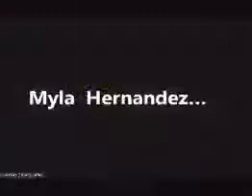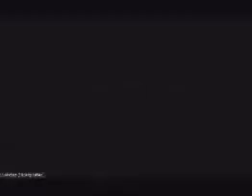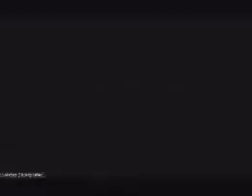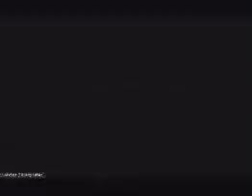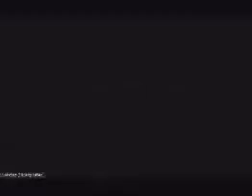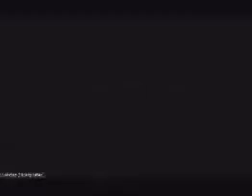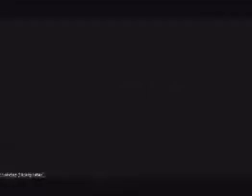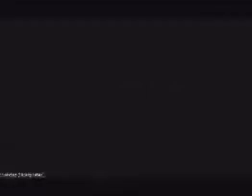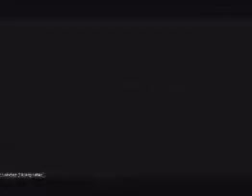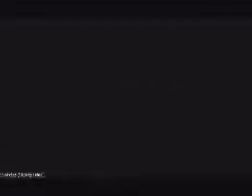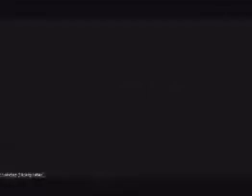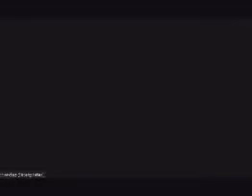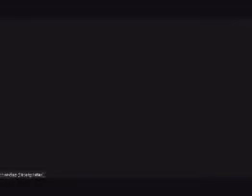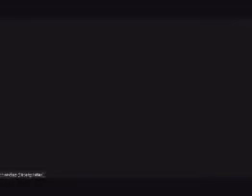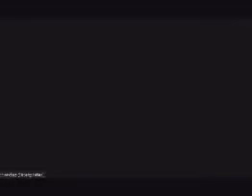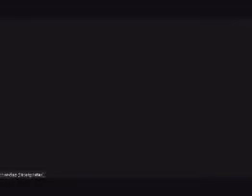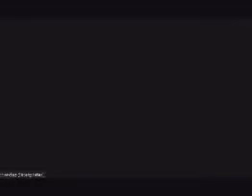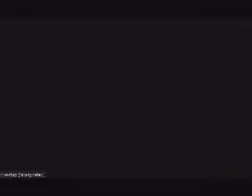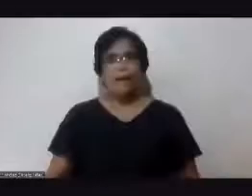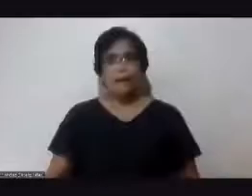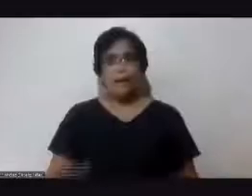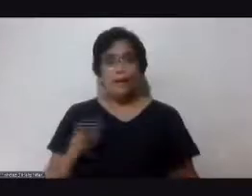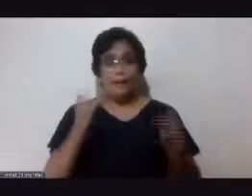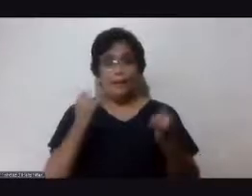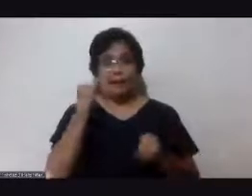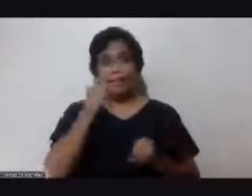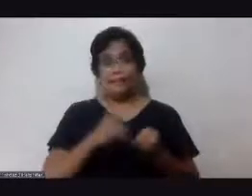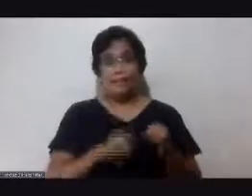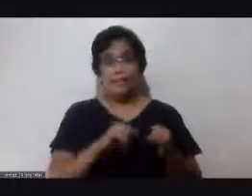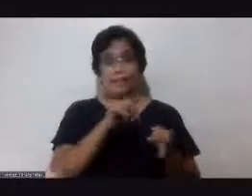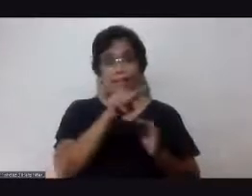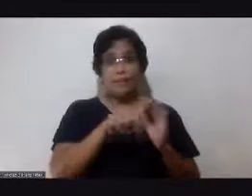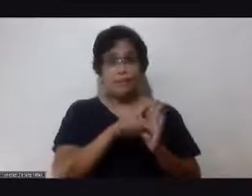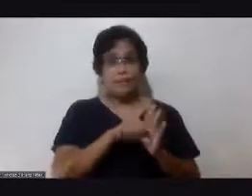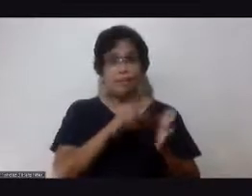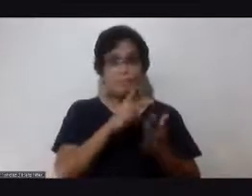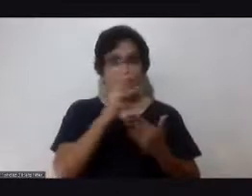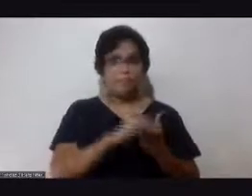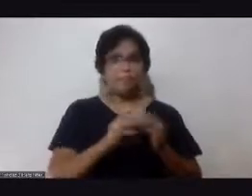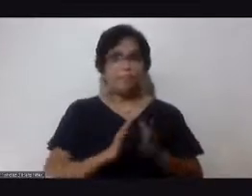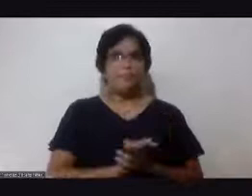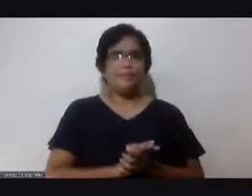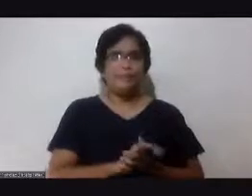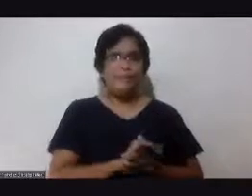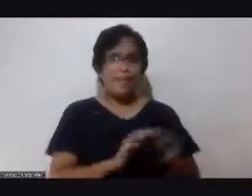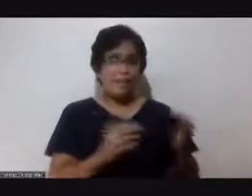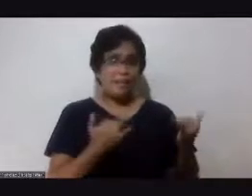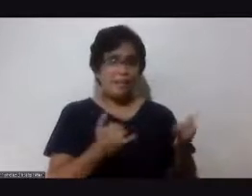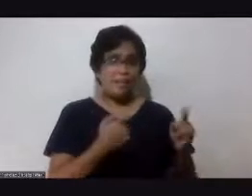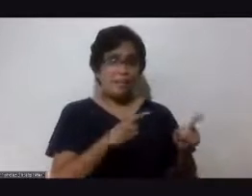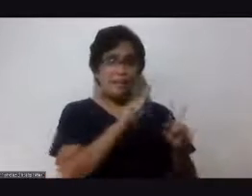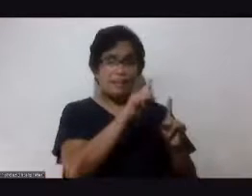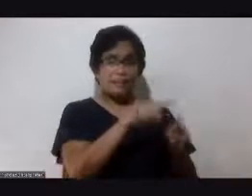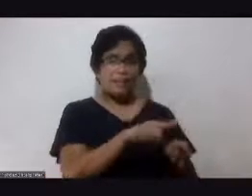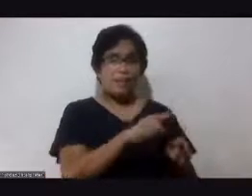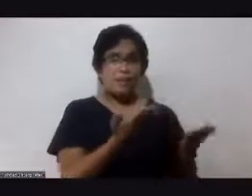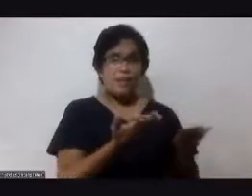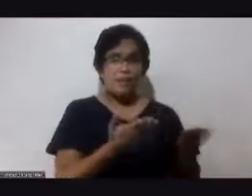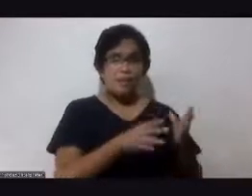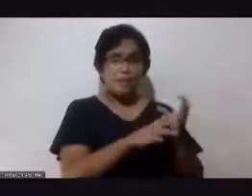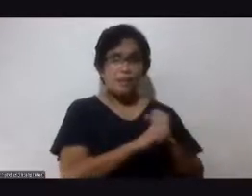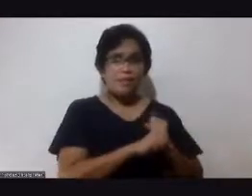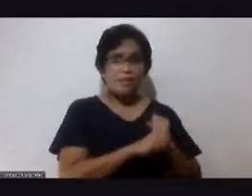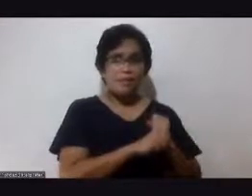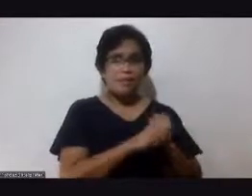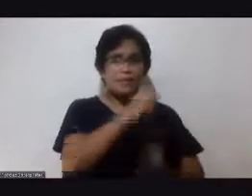Ayan, last quarter po tayo sa ating program Brother Benson Meron kang tutugunan na kung saan daw makukuha yung device na yan